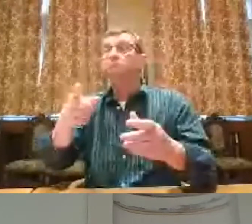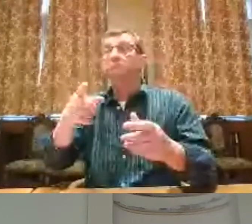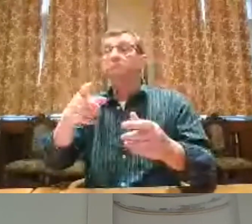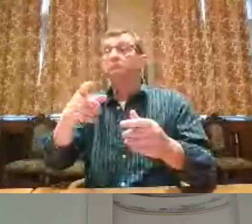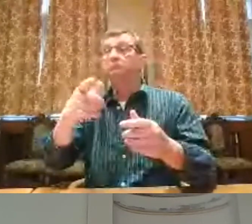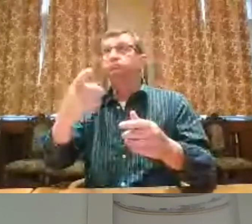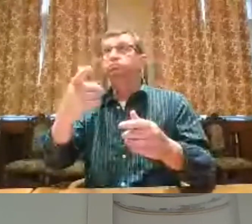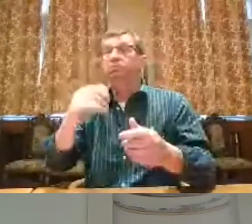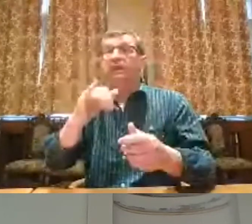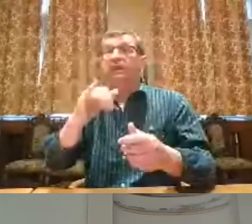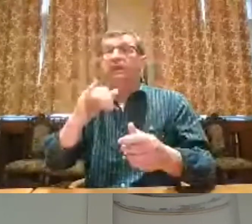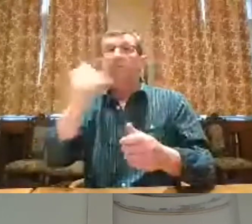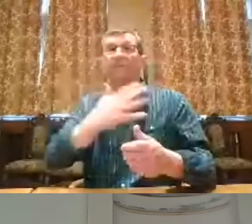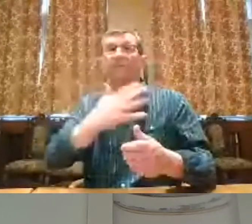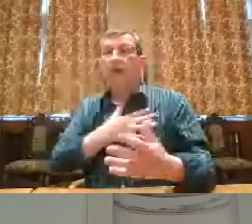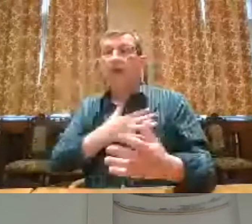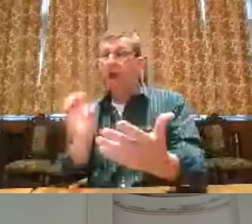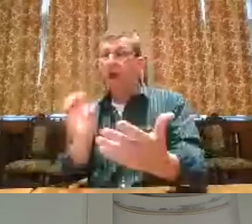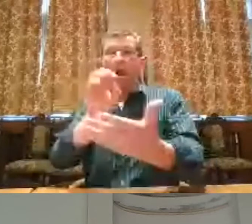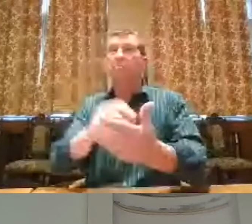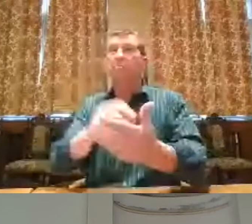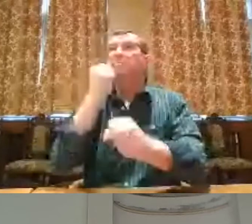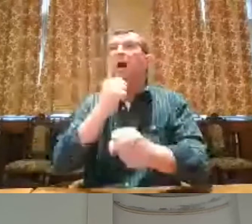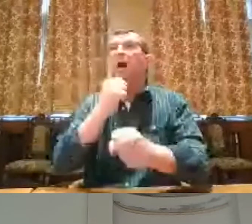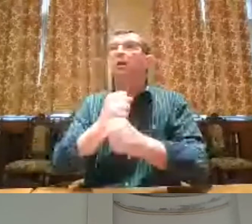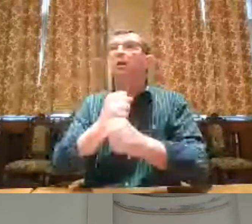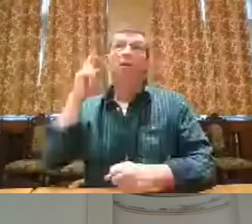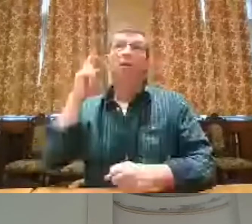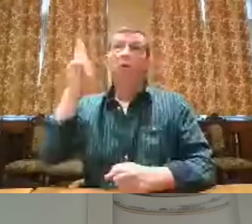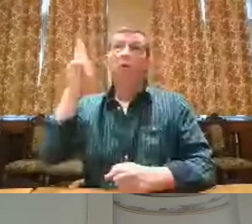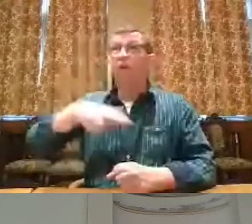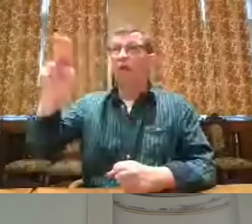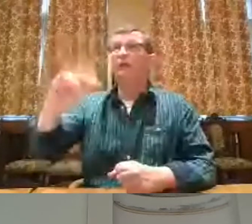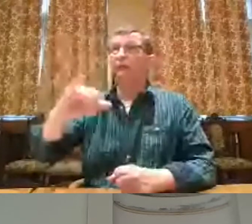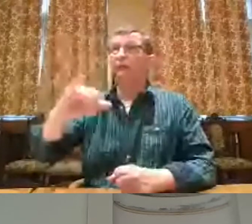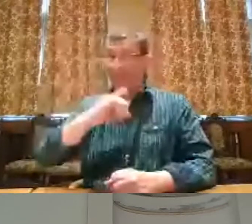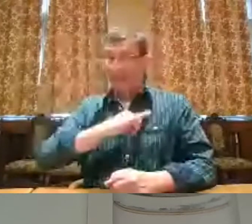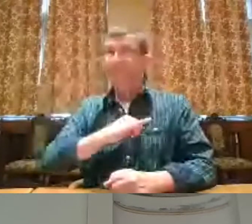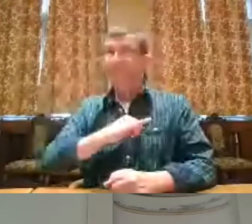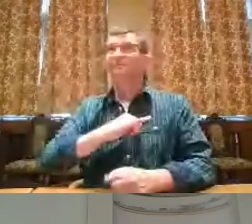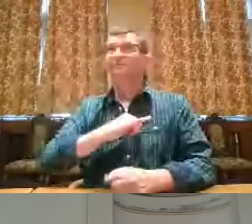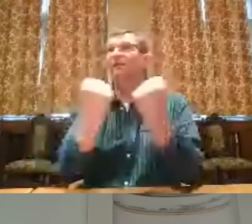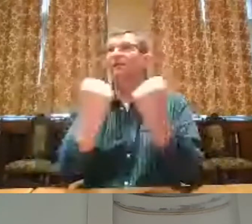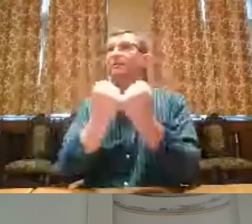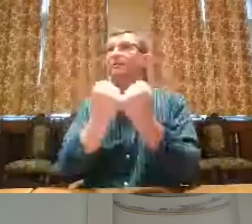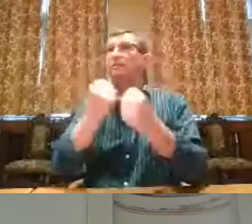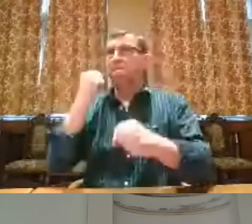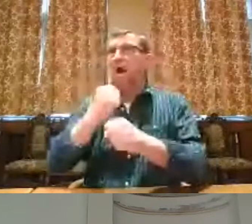graag een beetje verwuttigen. Als iemand deze app graag maakt, door